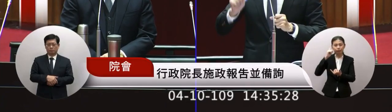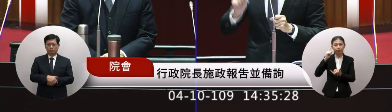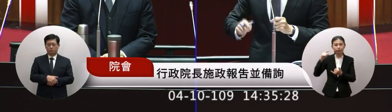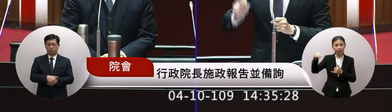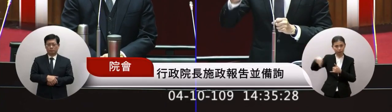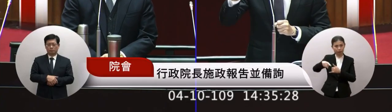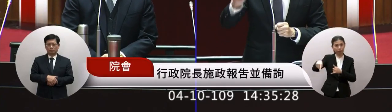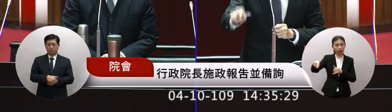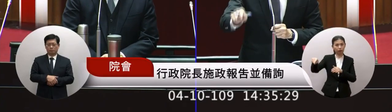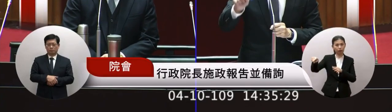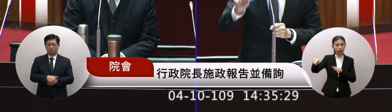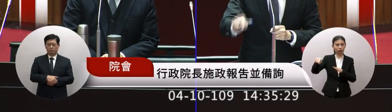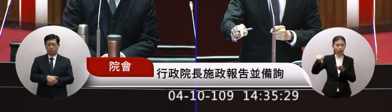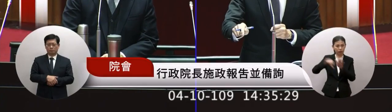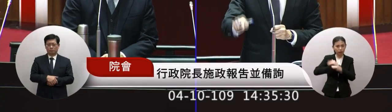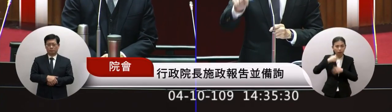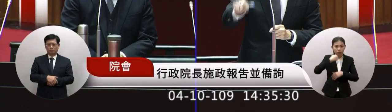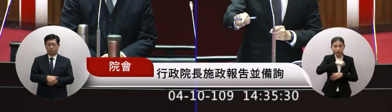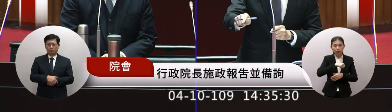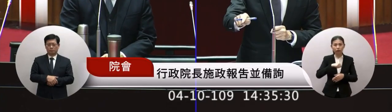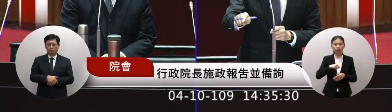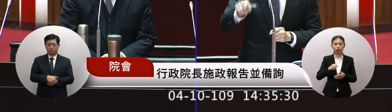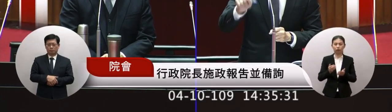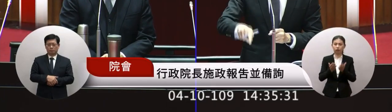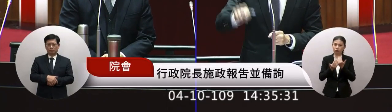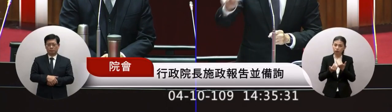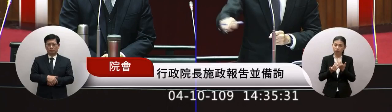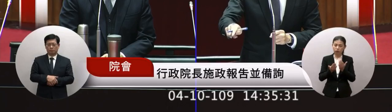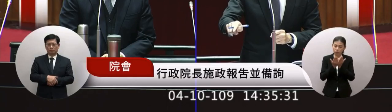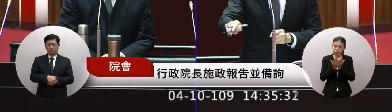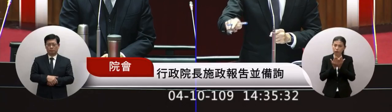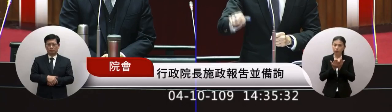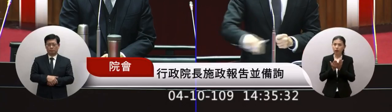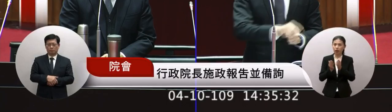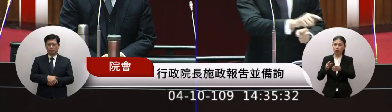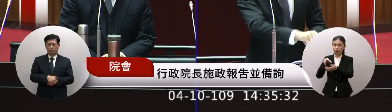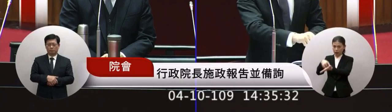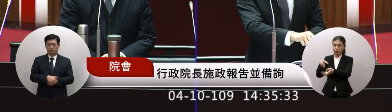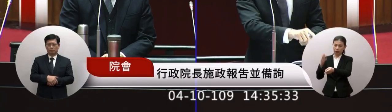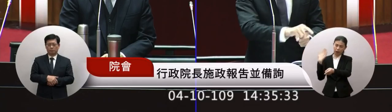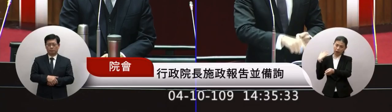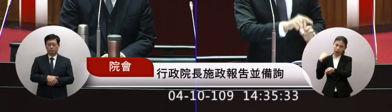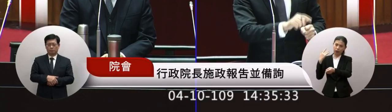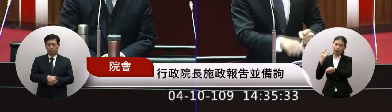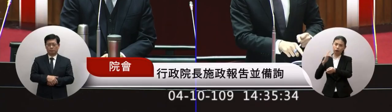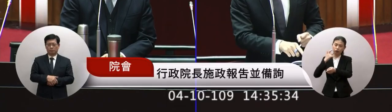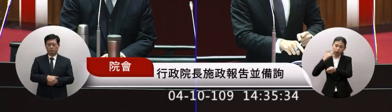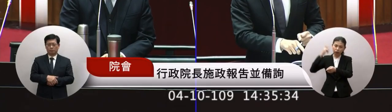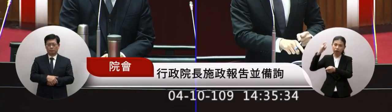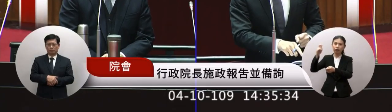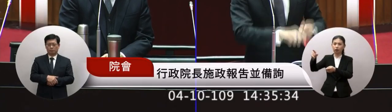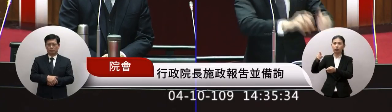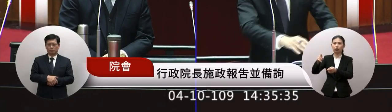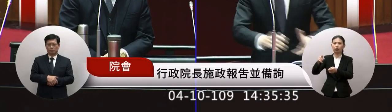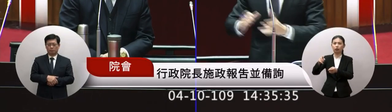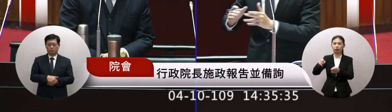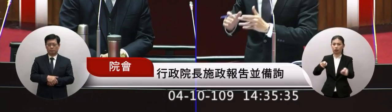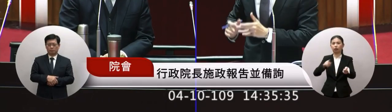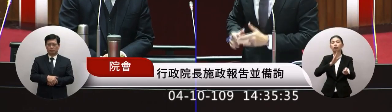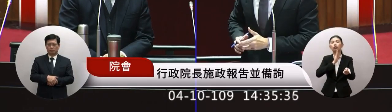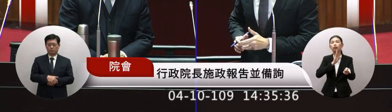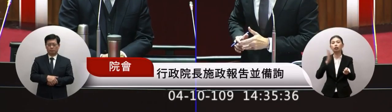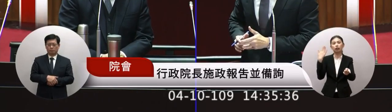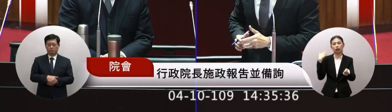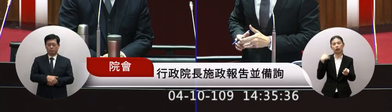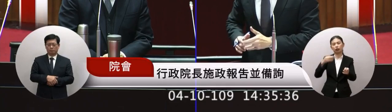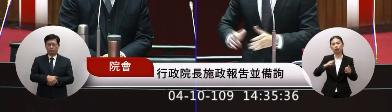我們要叫他先去證明說他本人要是他的祖公過期的國籍是China就能來做